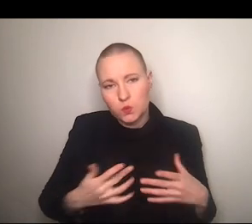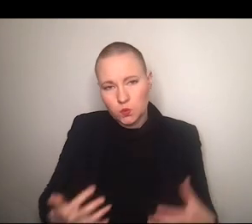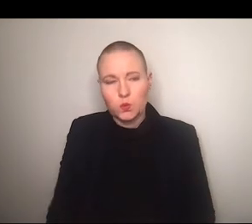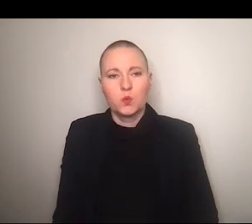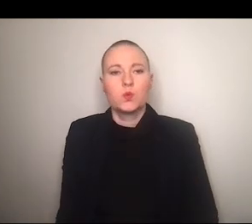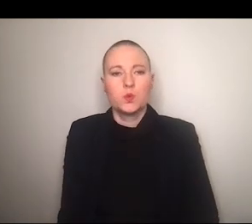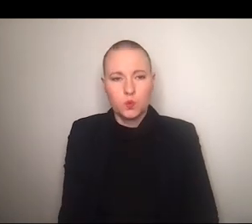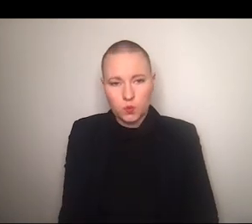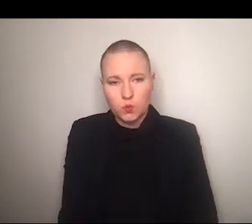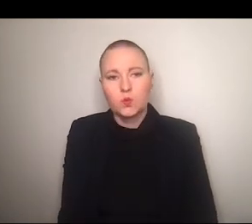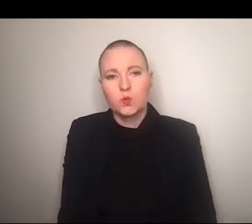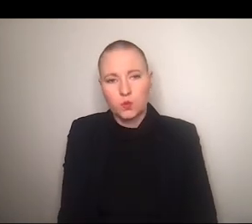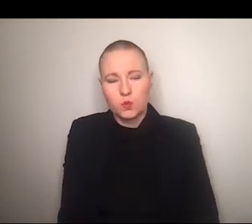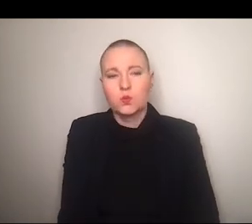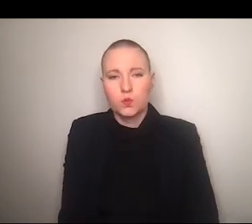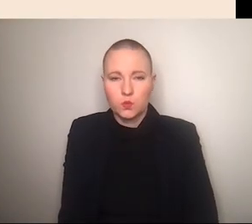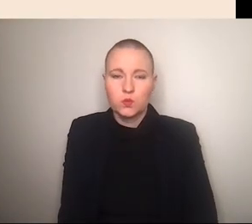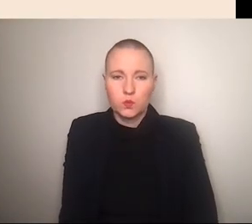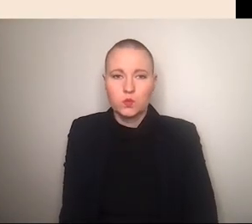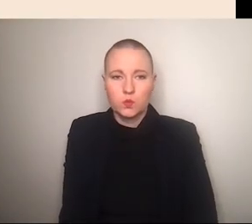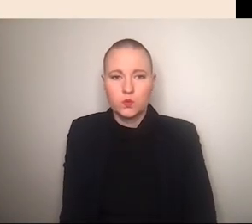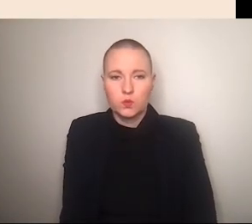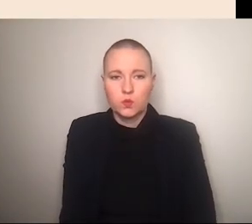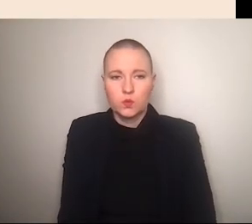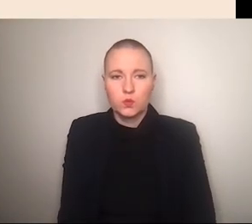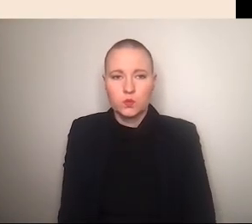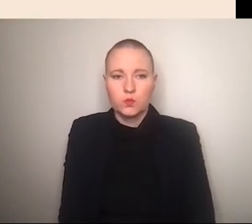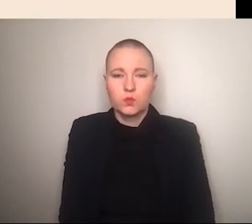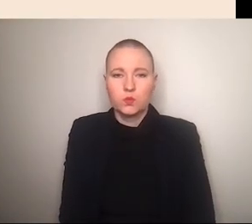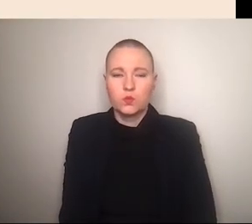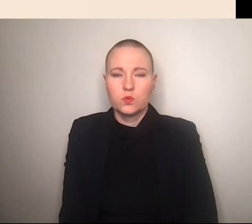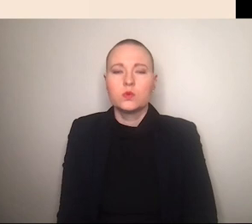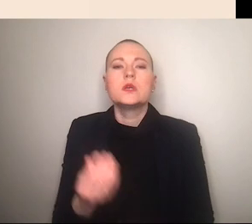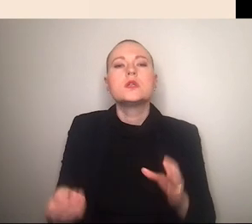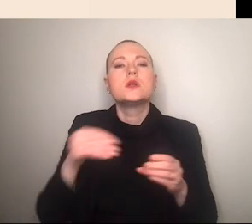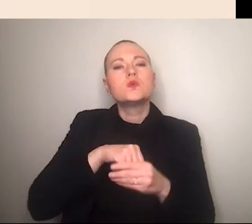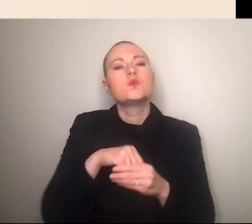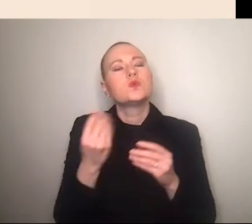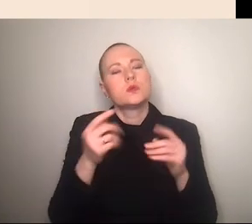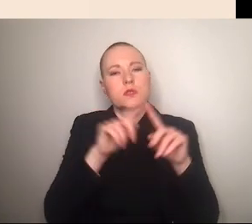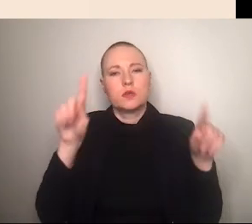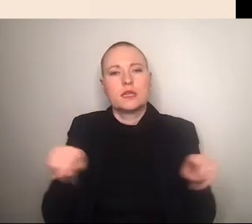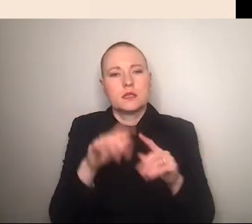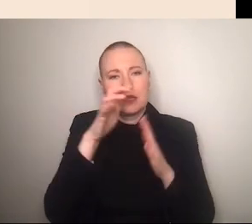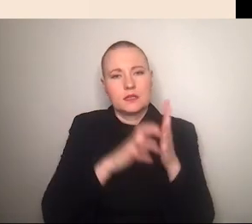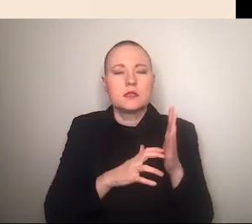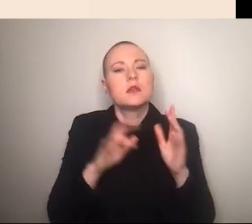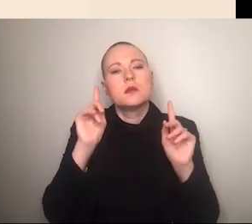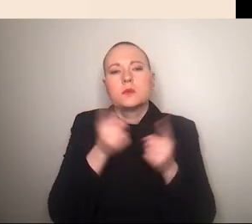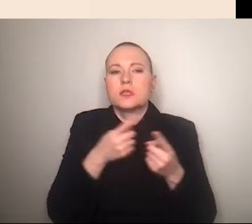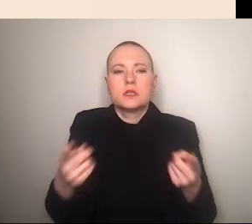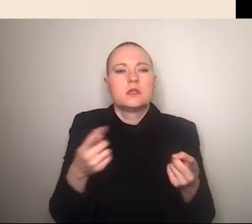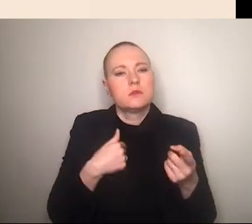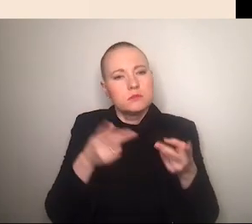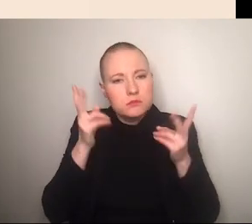noch das video mit einem screen text versehen ist er eben sagt just a reminder that you need to be about the best papers to create a